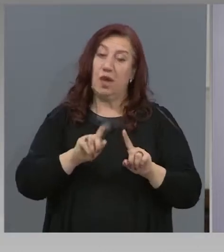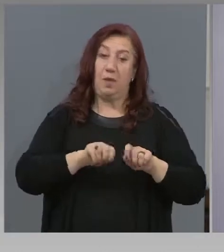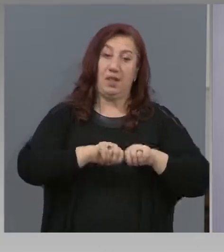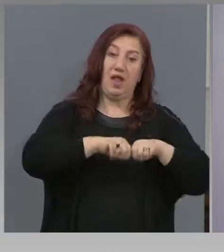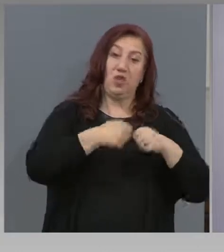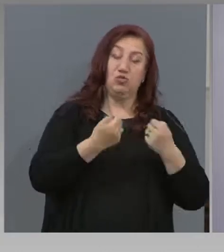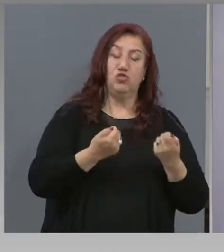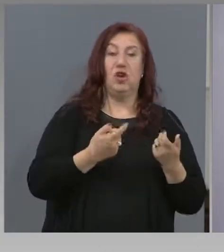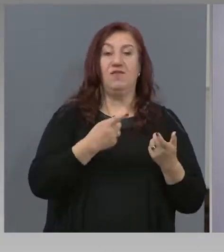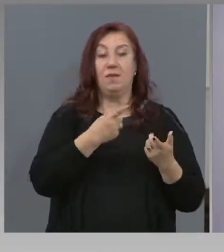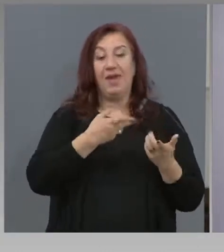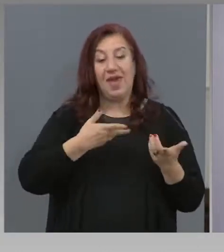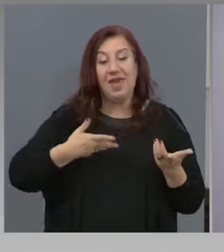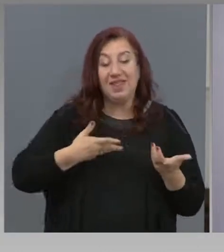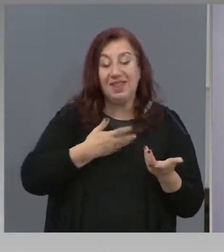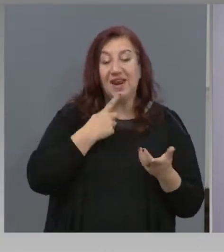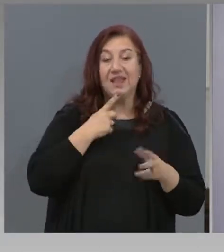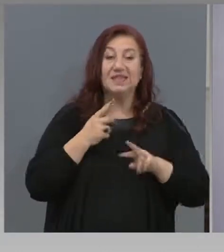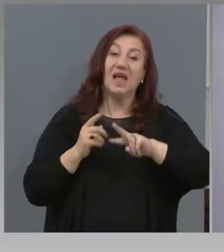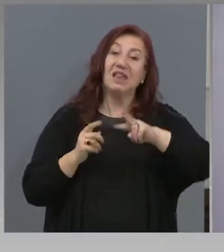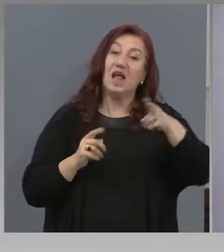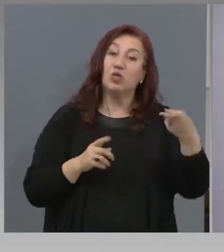ученици.